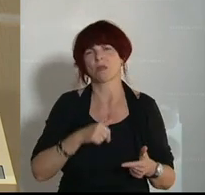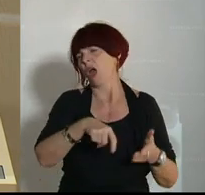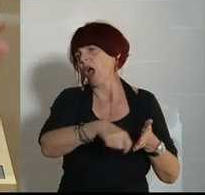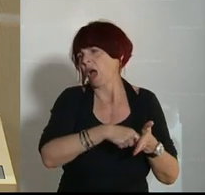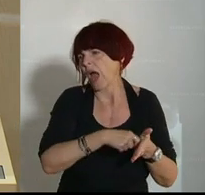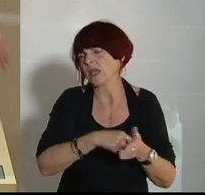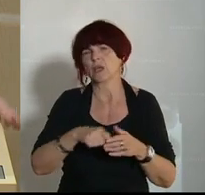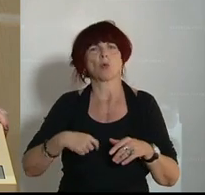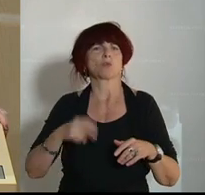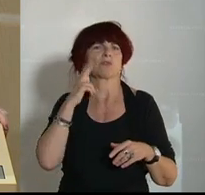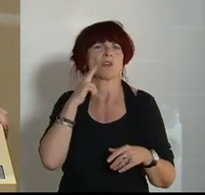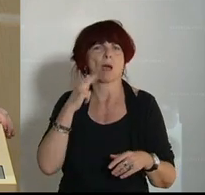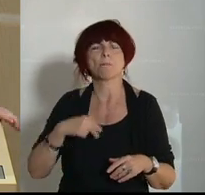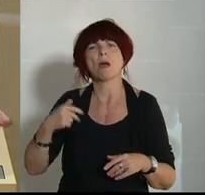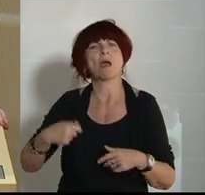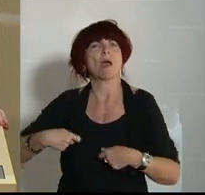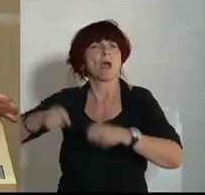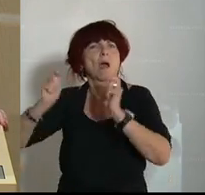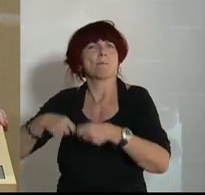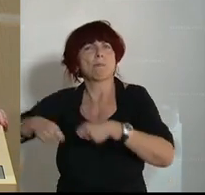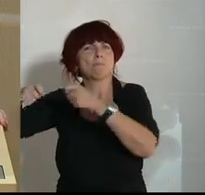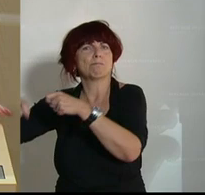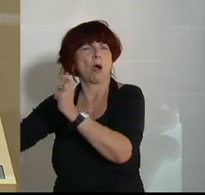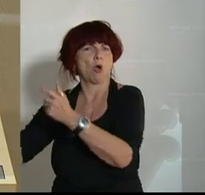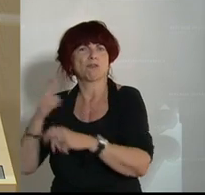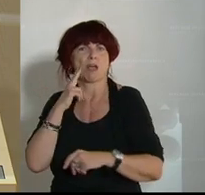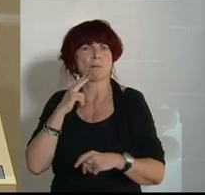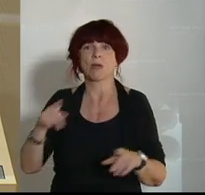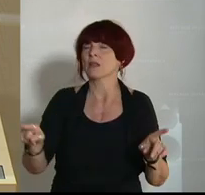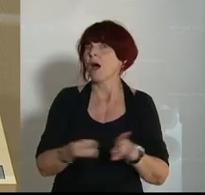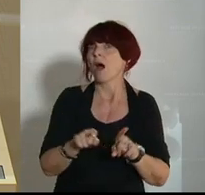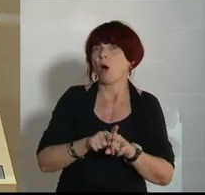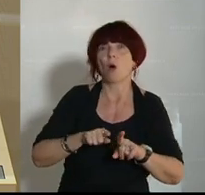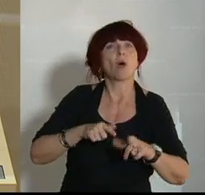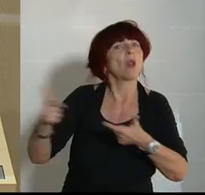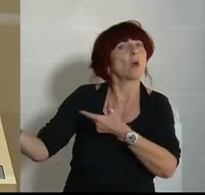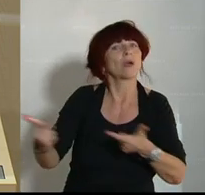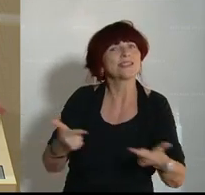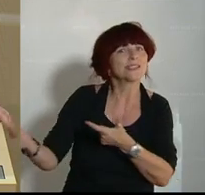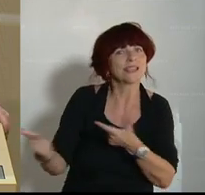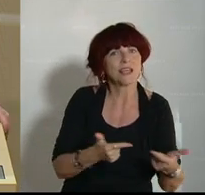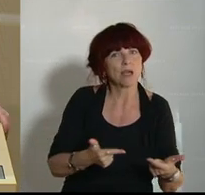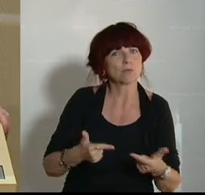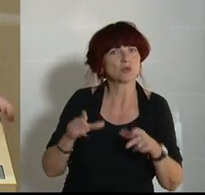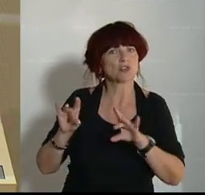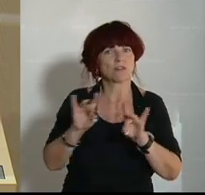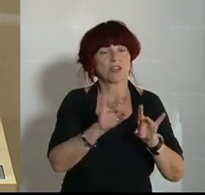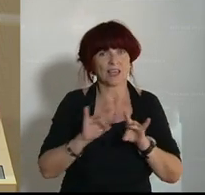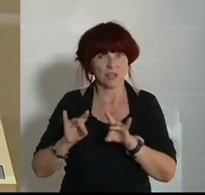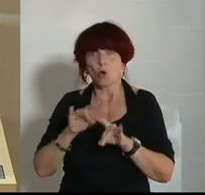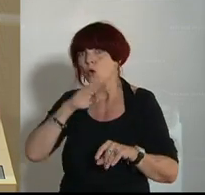Messebauer und viele, viele Logistiker und vieles, vieles mehr. Und für viele dieser Firmen sind die Messen ihre